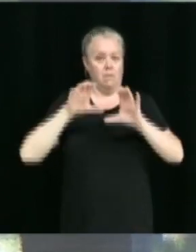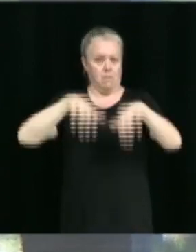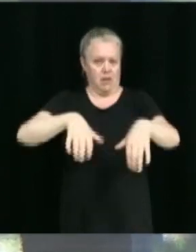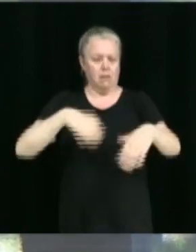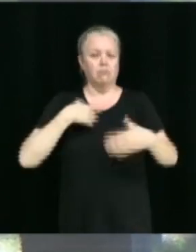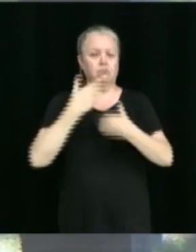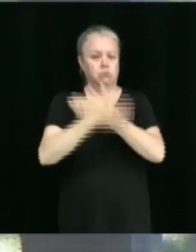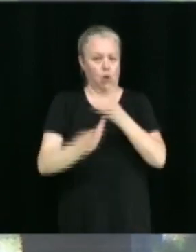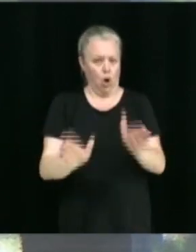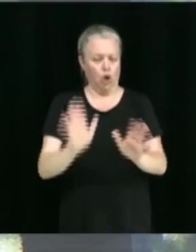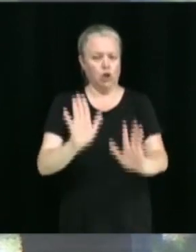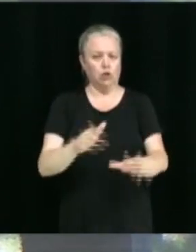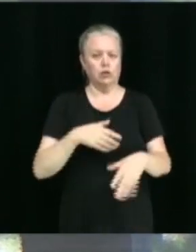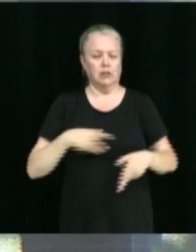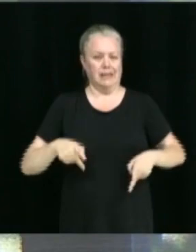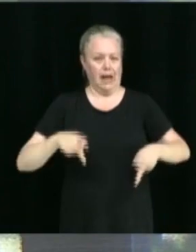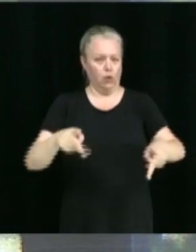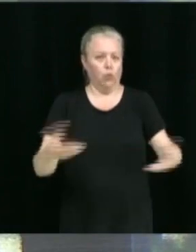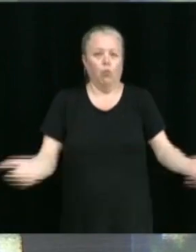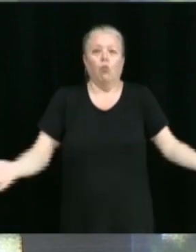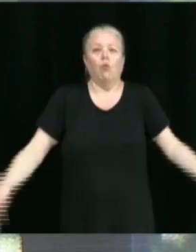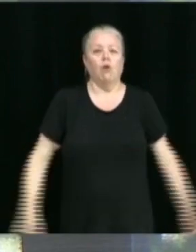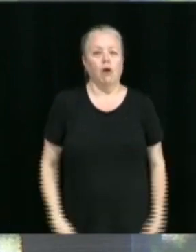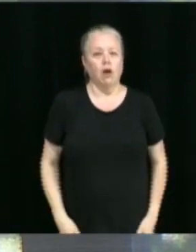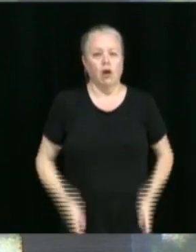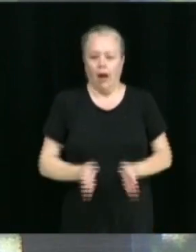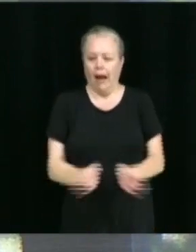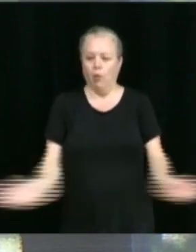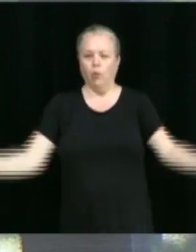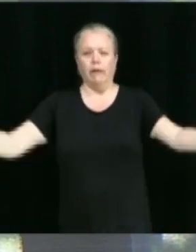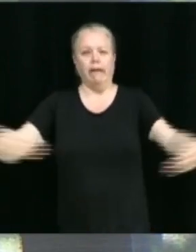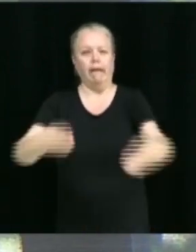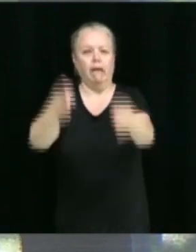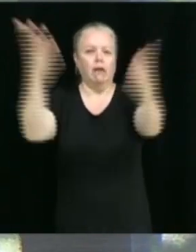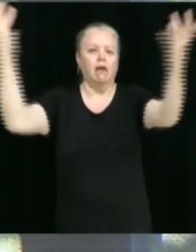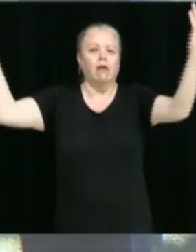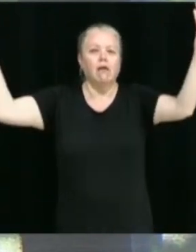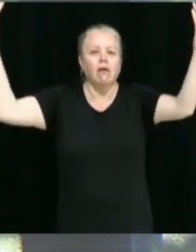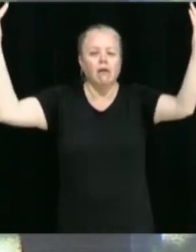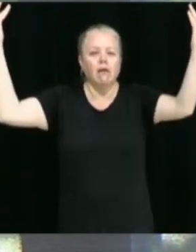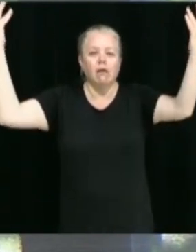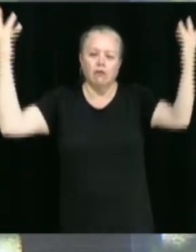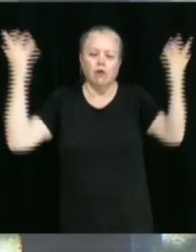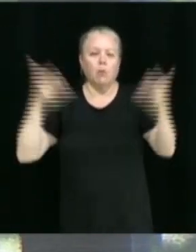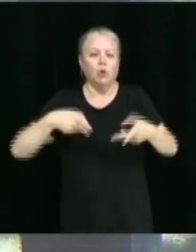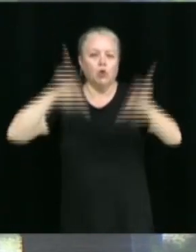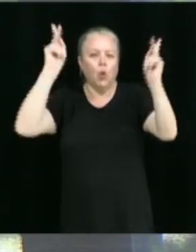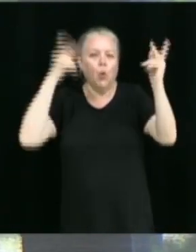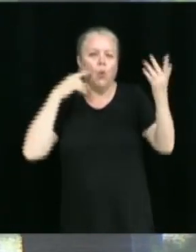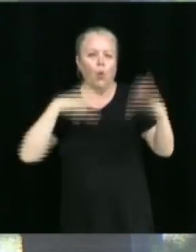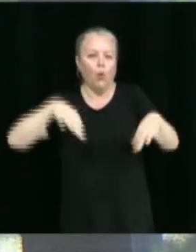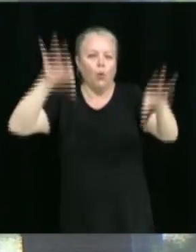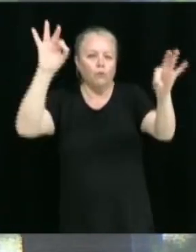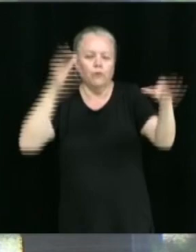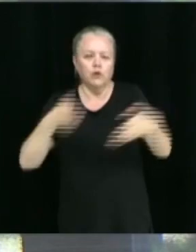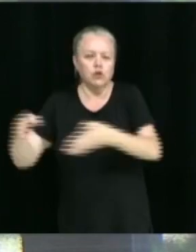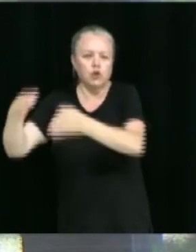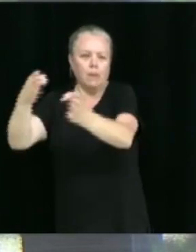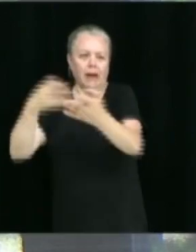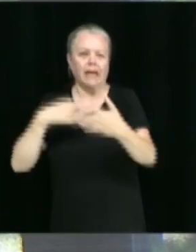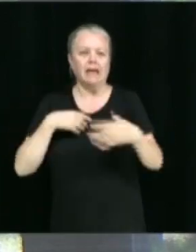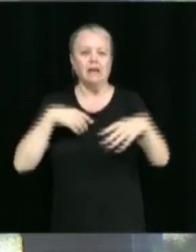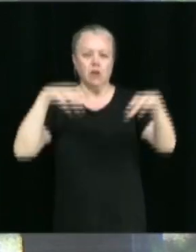Bon, on avait mis des blocs dans la rue. On a constaté qu'ils passaient à côté des blocs. Donc, ils s'étaient frayés un chemin. On avait rajouté des blocs